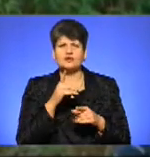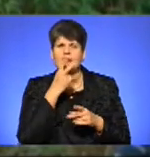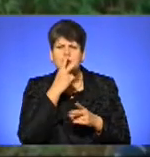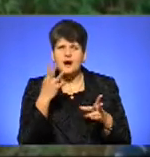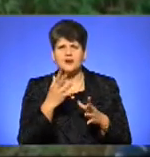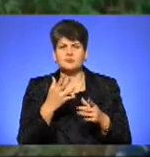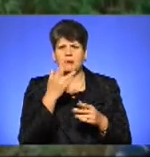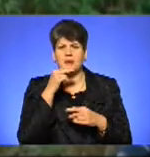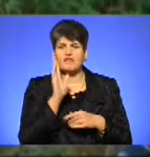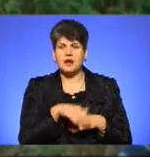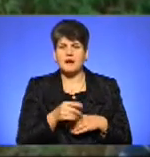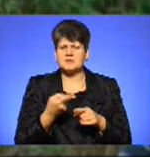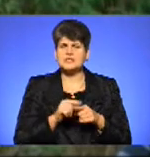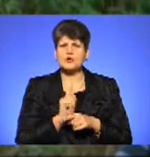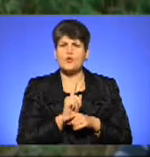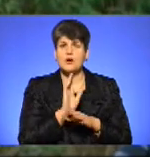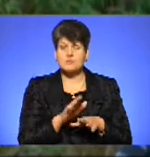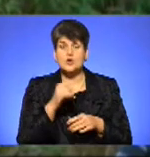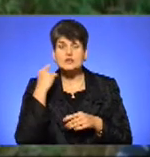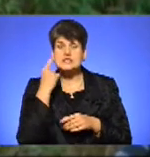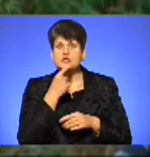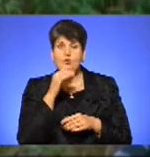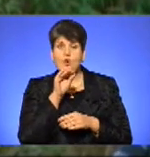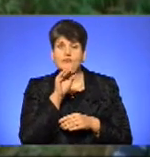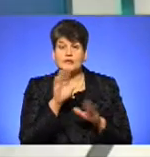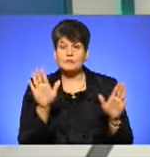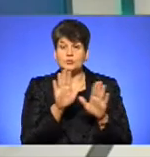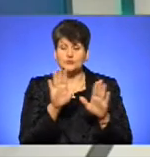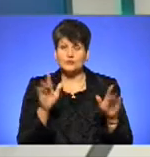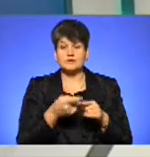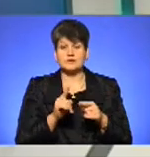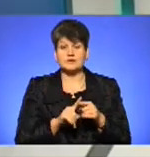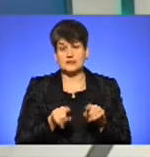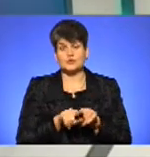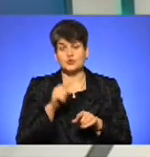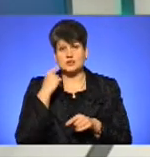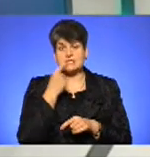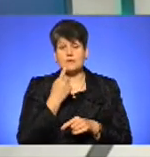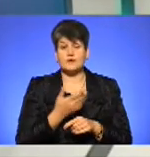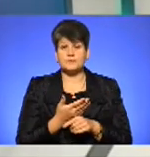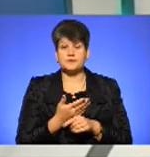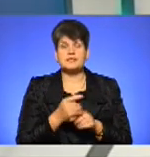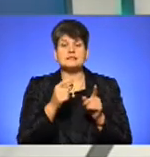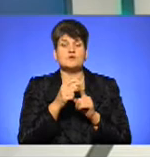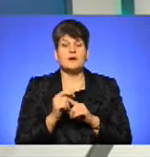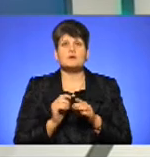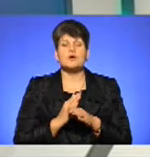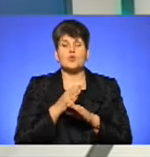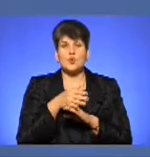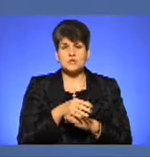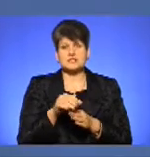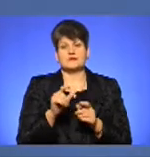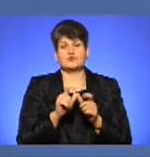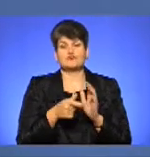бачимо, ми привикаємо до цієї нормої. Це російськомовний продукт, це є. Ми використаємо російську мову. За словами гостя студії, Назара Сарабуна,